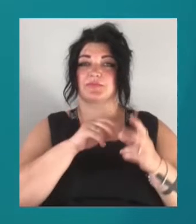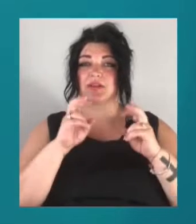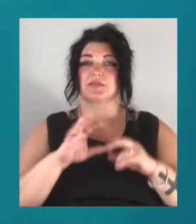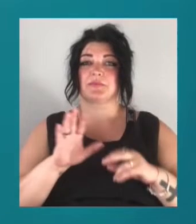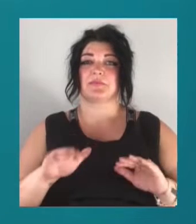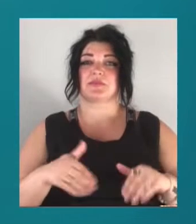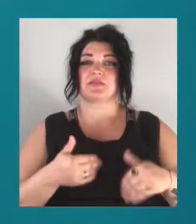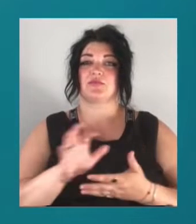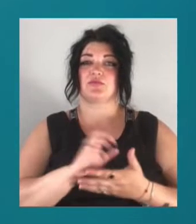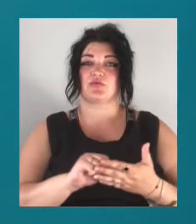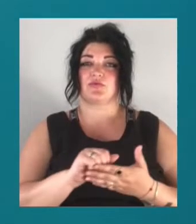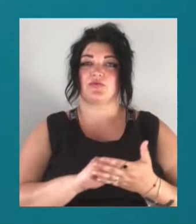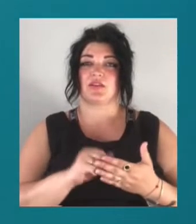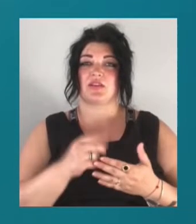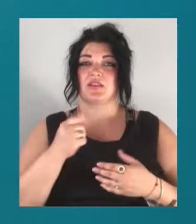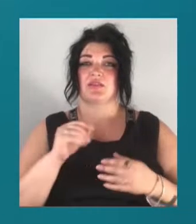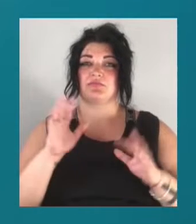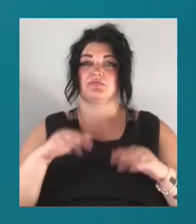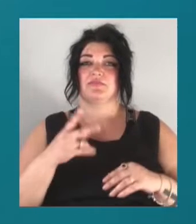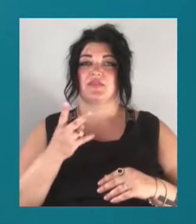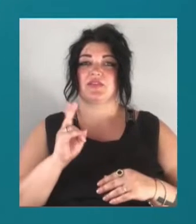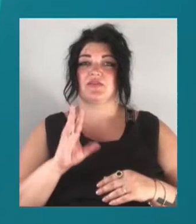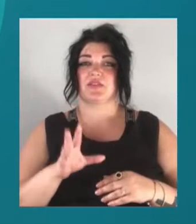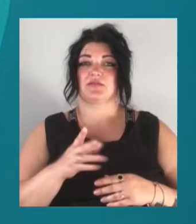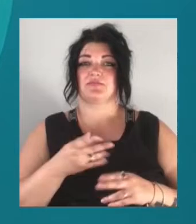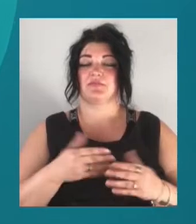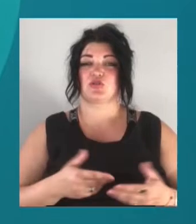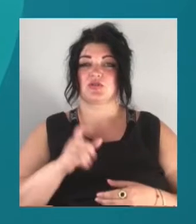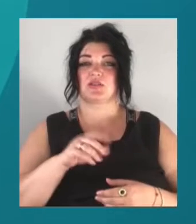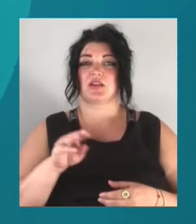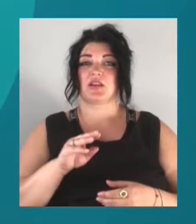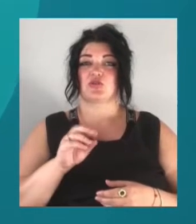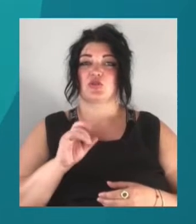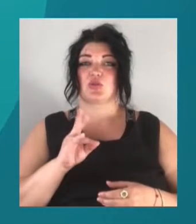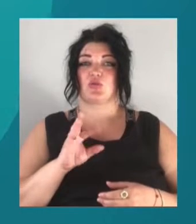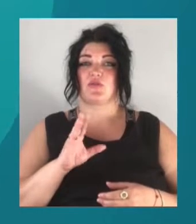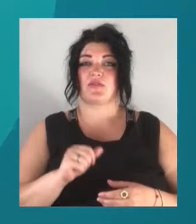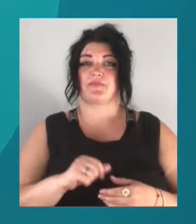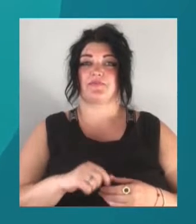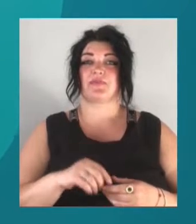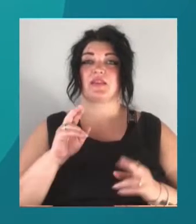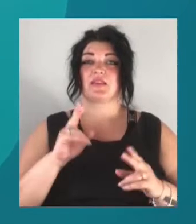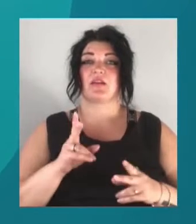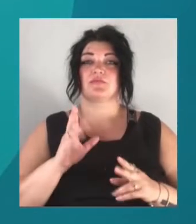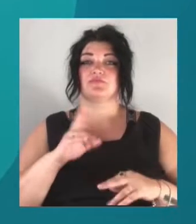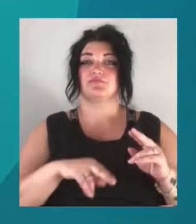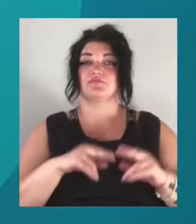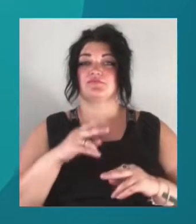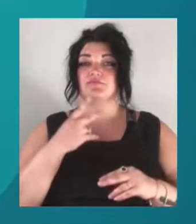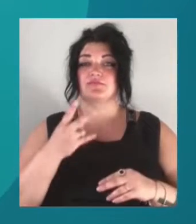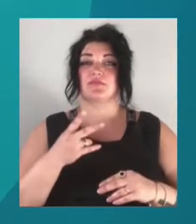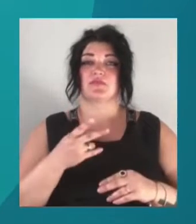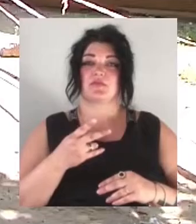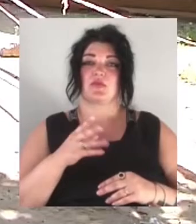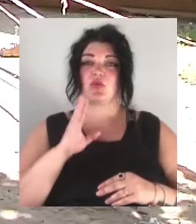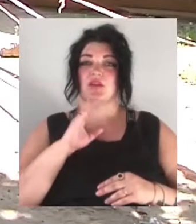у свої квартири. Про це розказала місцева мешканка Тетяна Смірнова. Як живуть люди у зруйнованій будівлі, бачила Олександра Мельниченко.